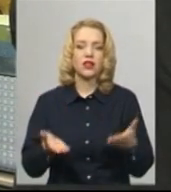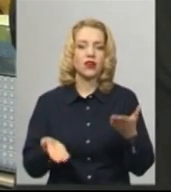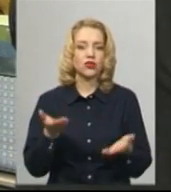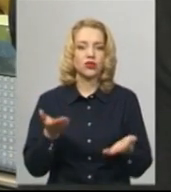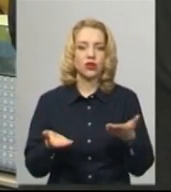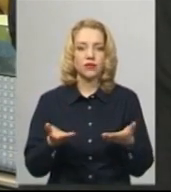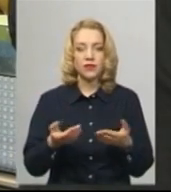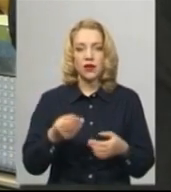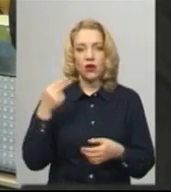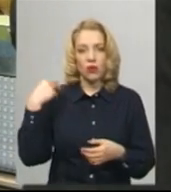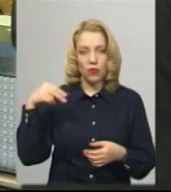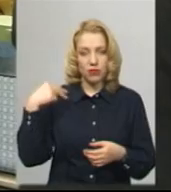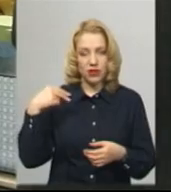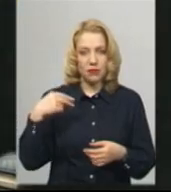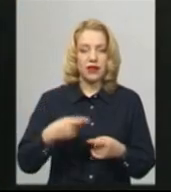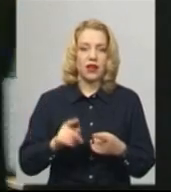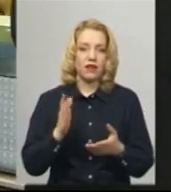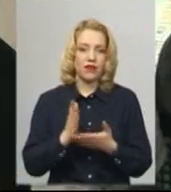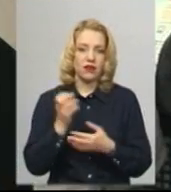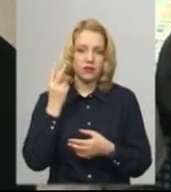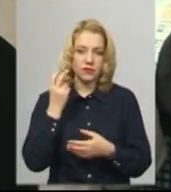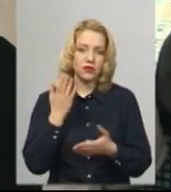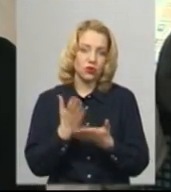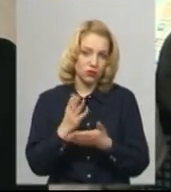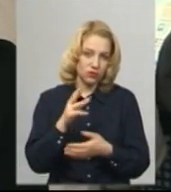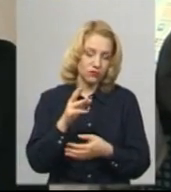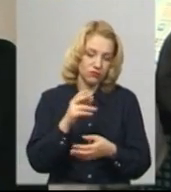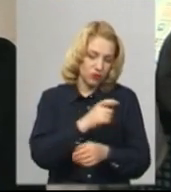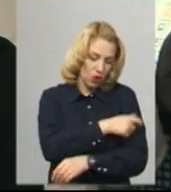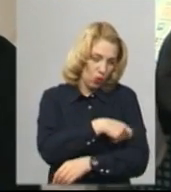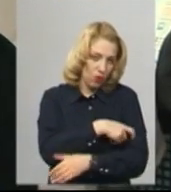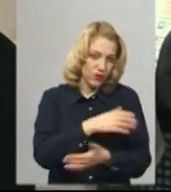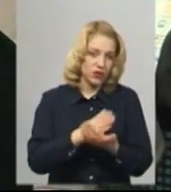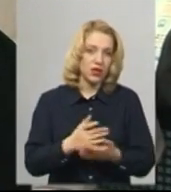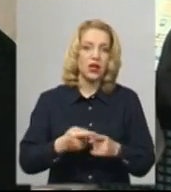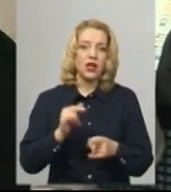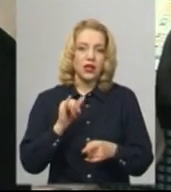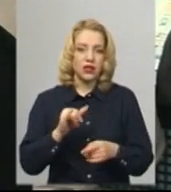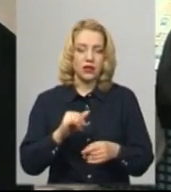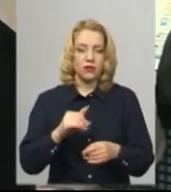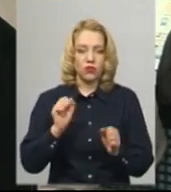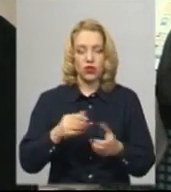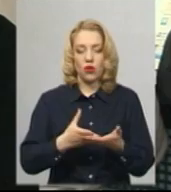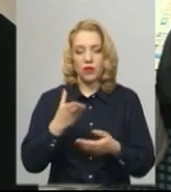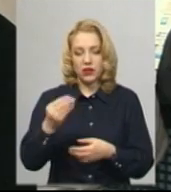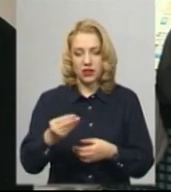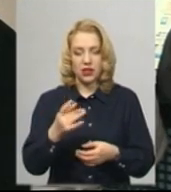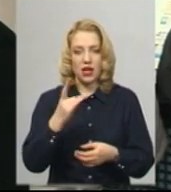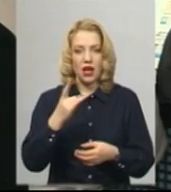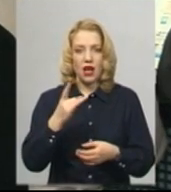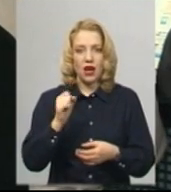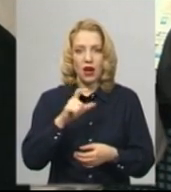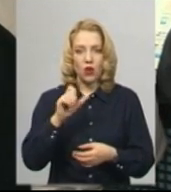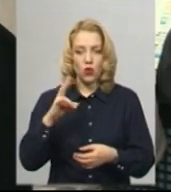обійднє перерва є чергові працівники. Побутовий споживач може оплатити рахунок за спожиту електричну